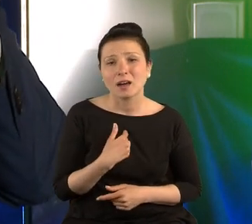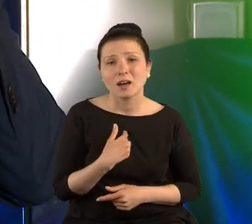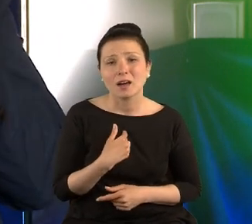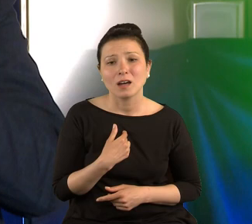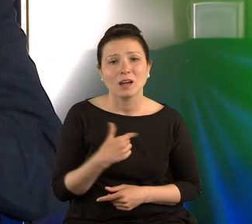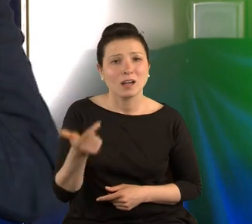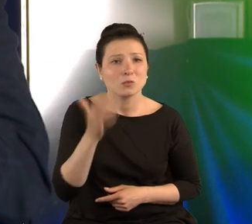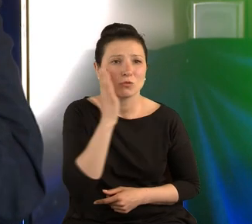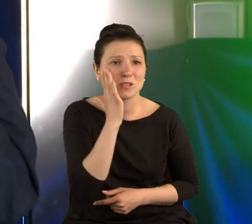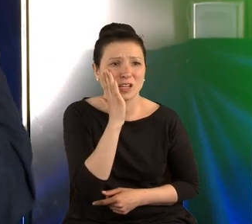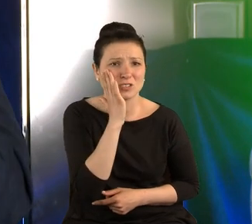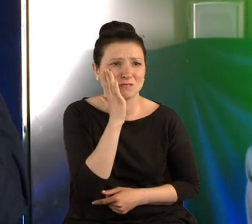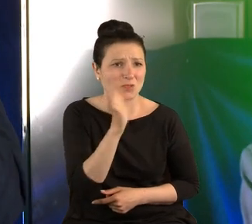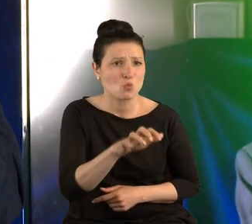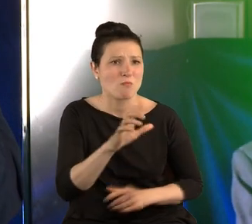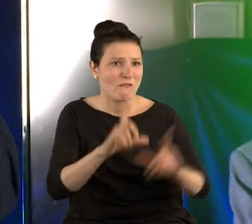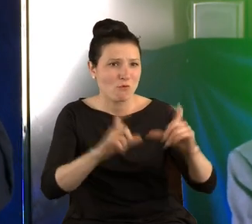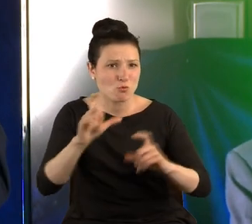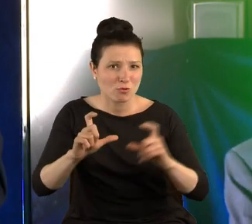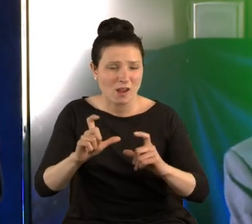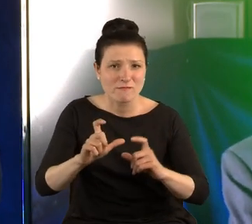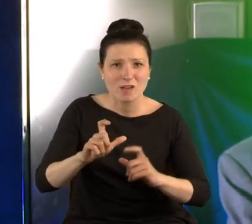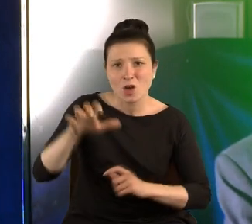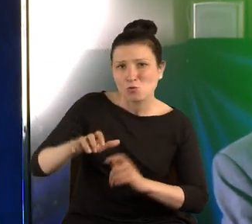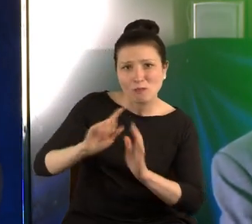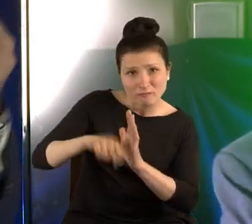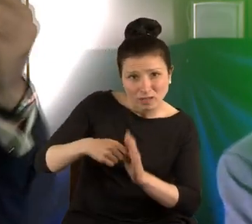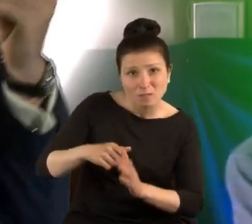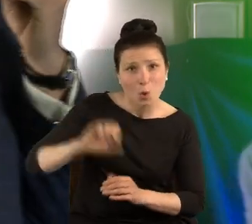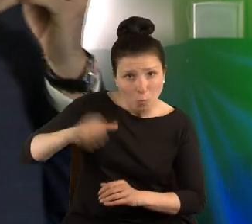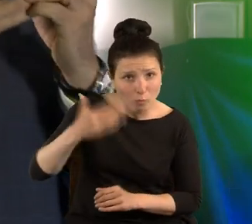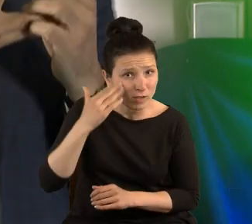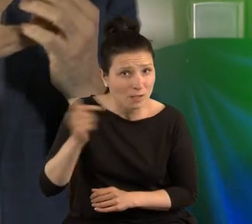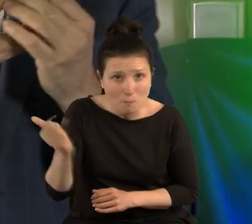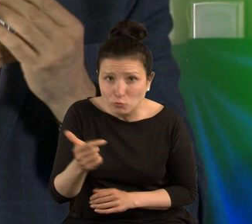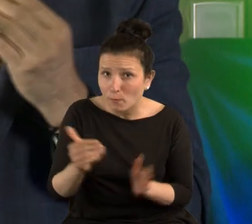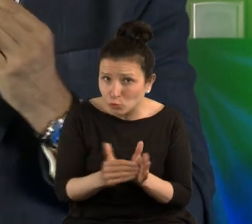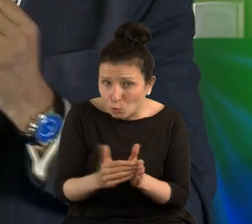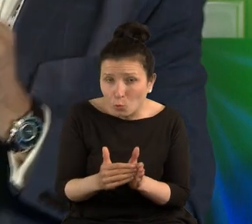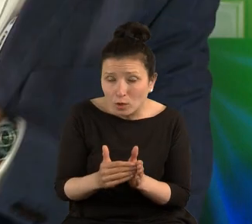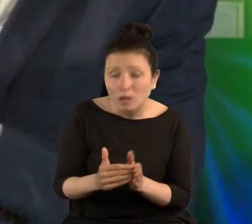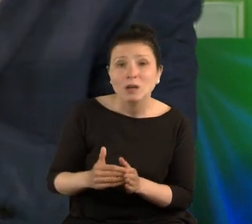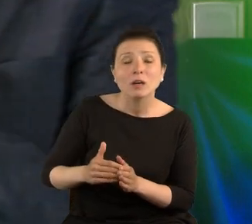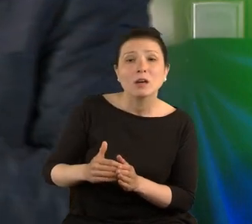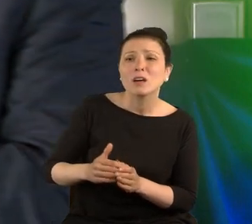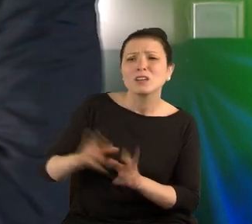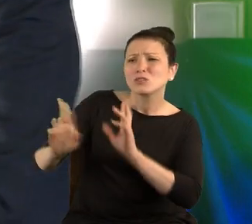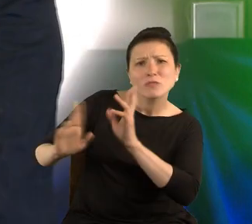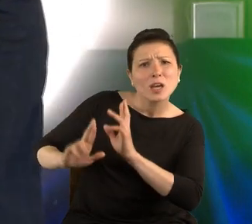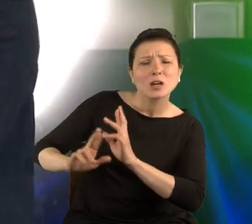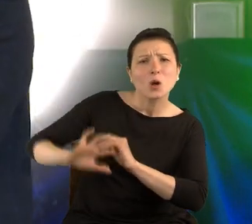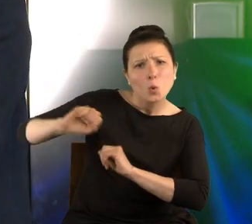znać się na fotografii, nie muszę znać się na filmie, nie muszę znać się na dźwięku,